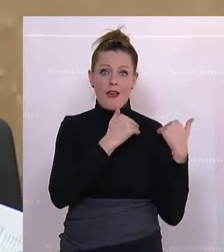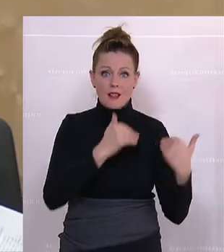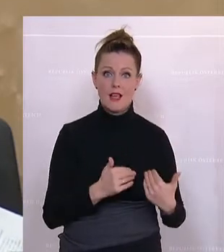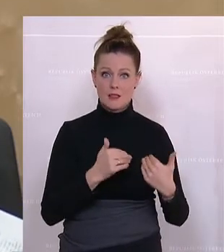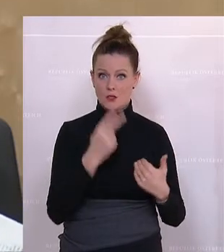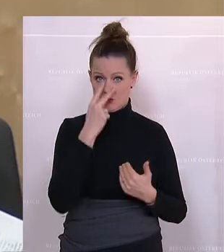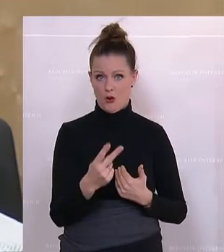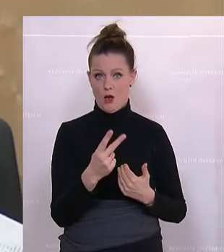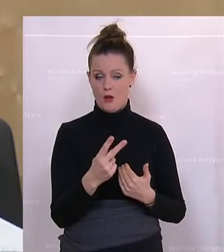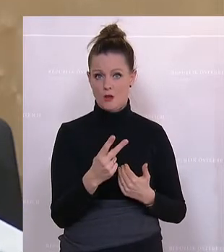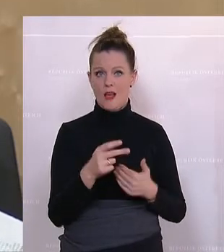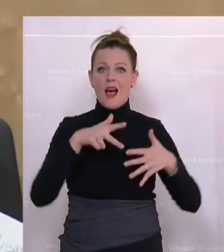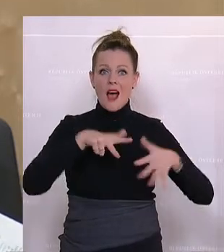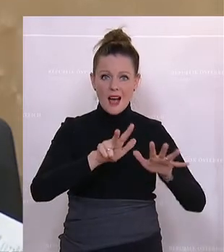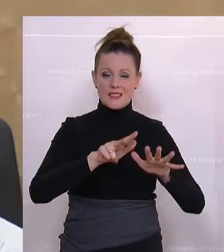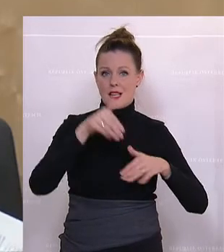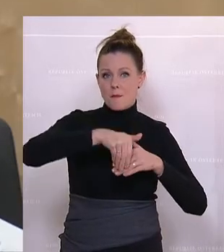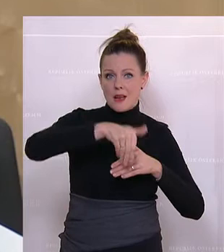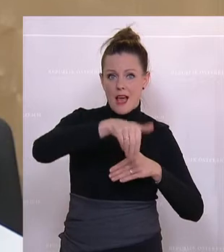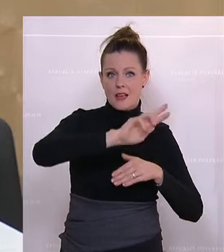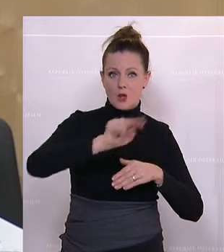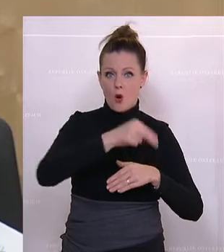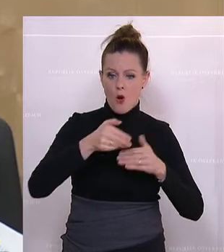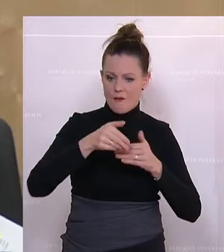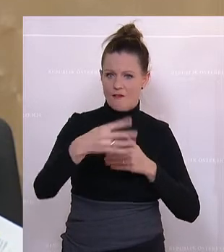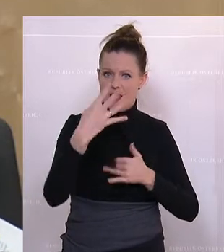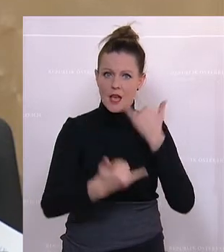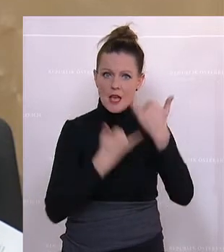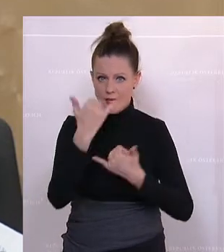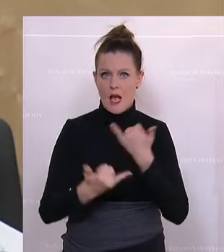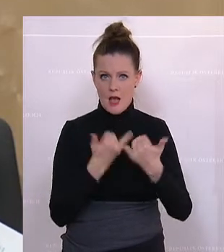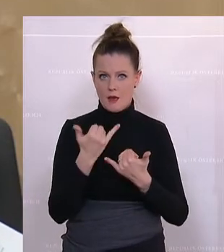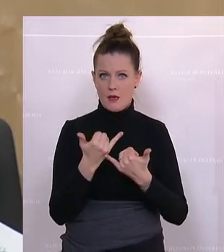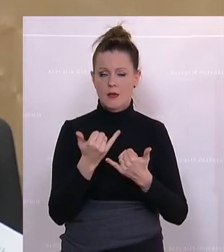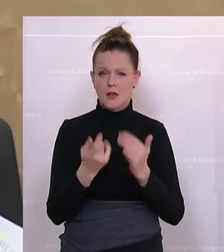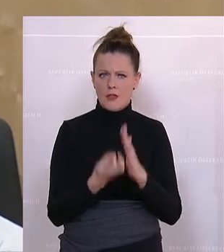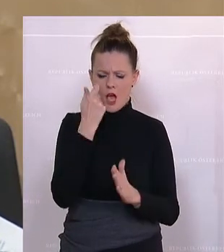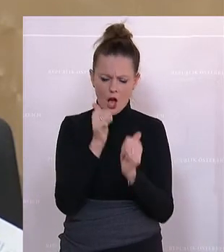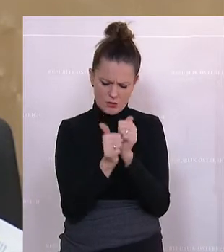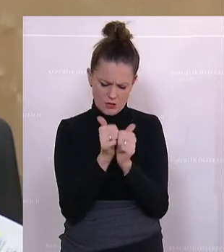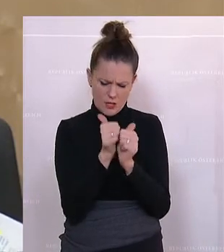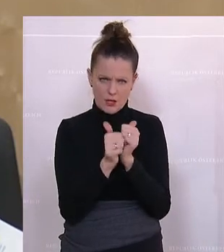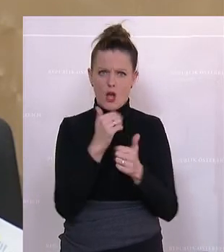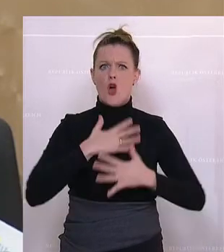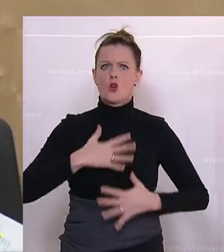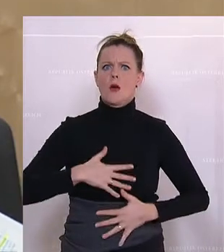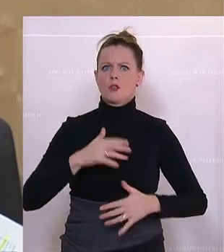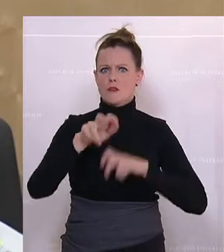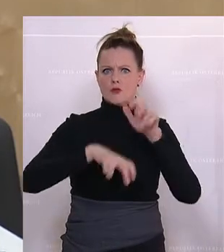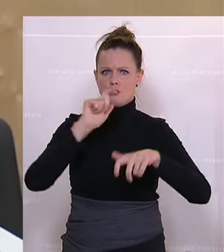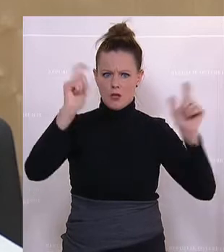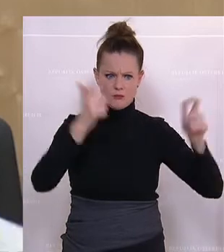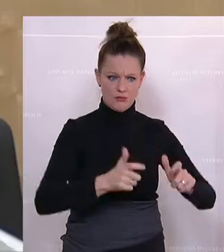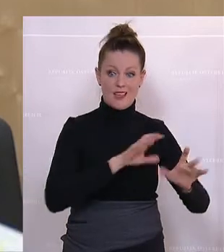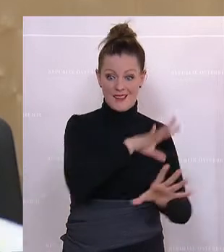Nettodimensionen von 18 Milliarden Euro auf die nächsten vier Jahre, ich, dann werden Sie rausrechnen können, dass die Körperschaftsteuersenkung da drin